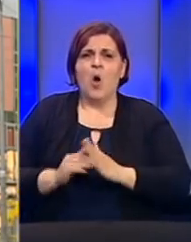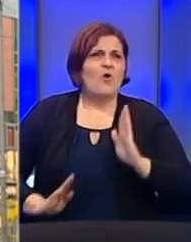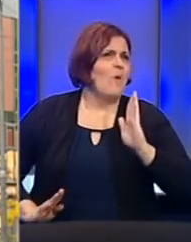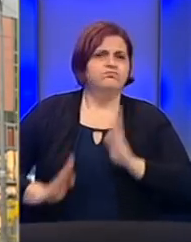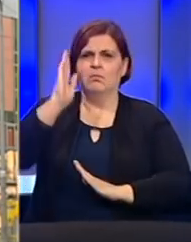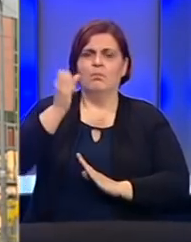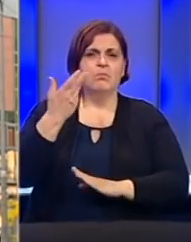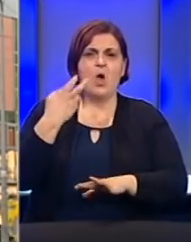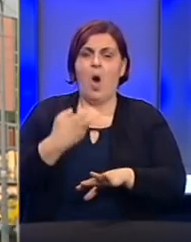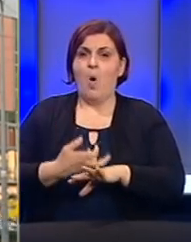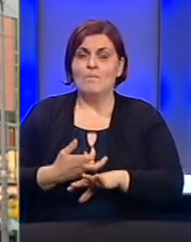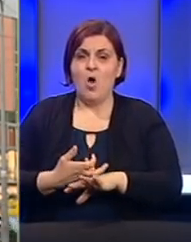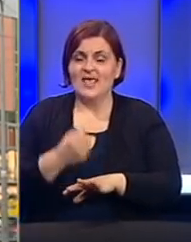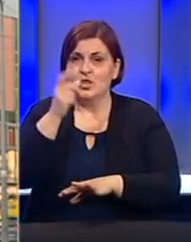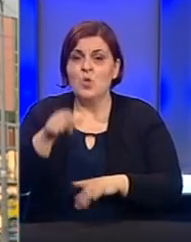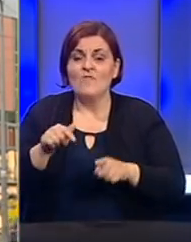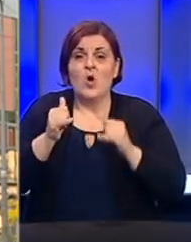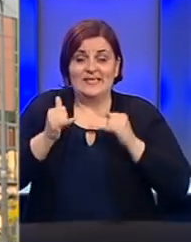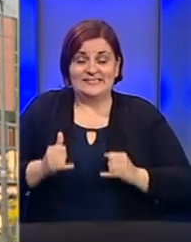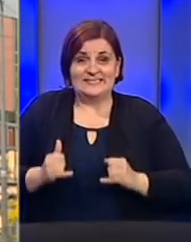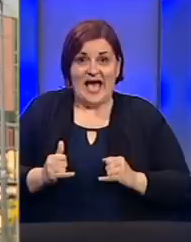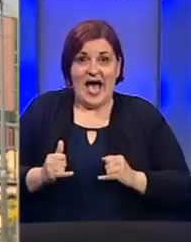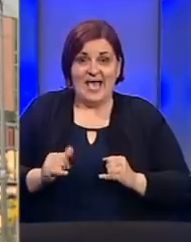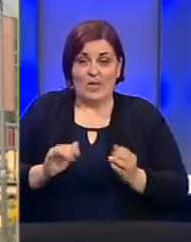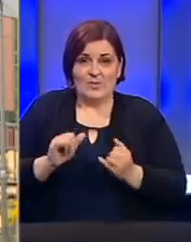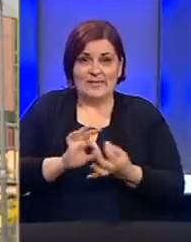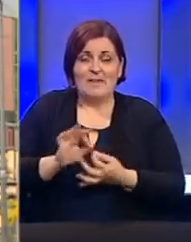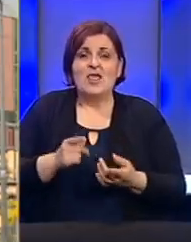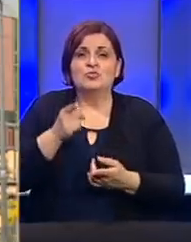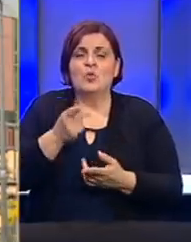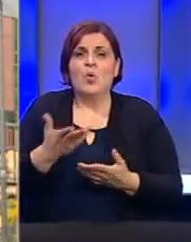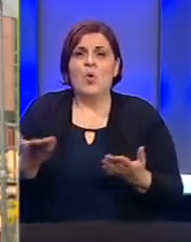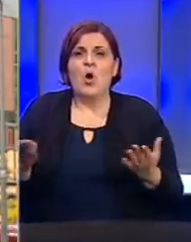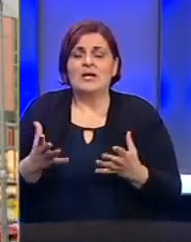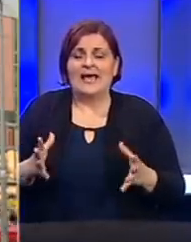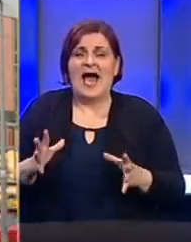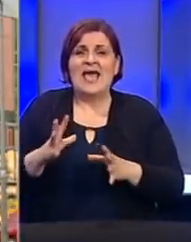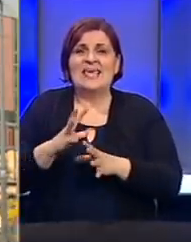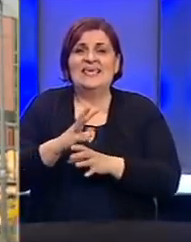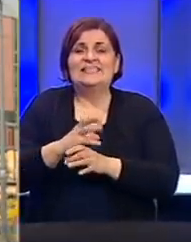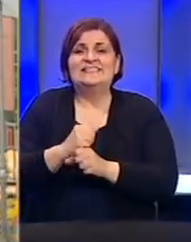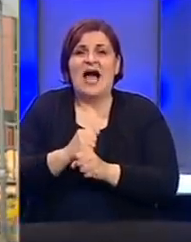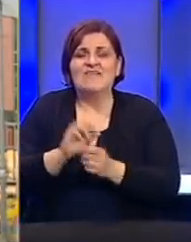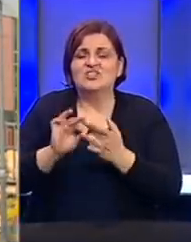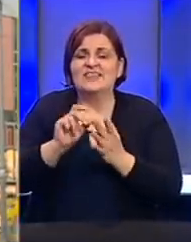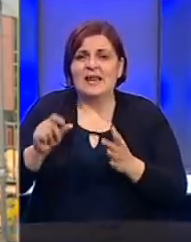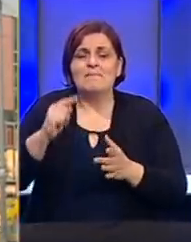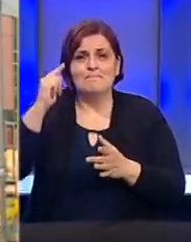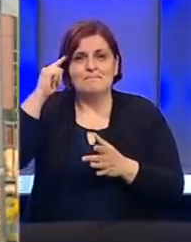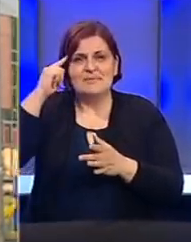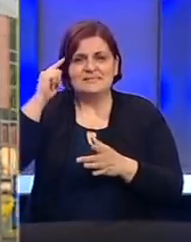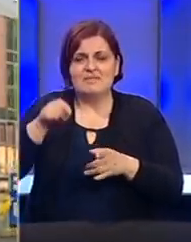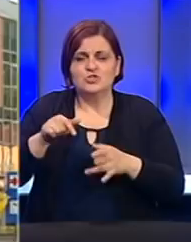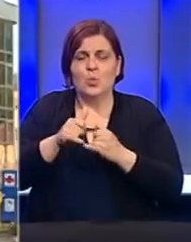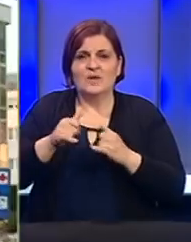broja oboljelih ljudi. Uglavnom ovo što se radi sad i umaglaju, to su neka završna testiranja i mislim da će